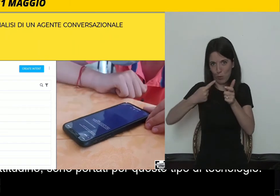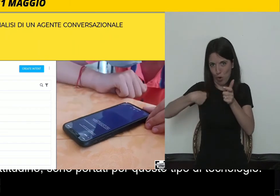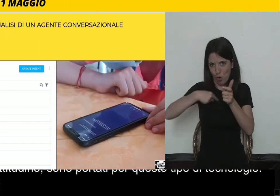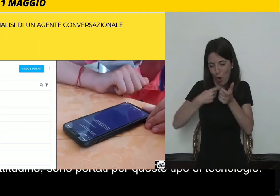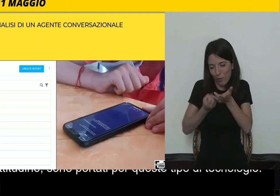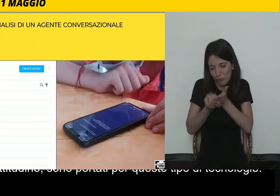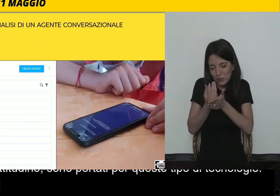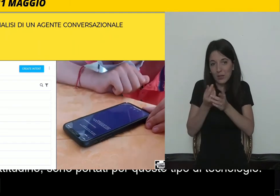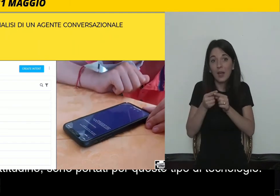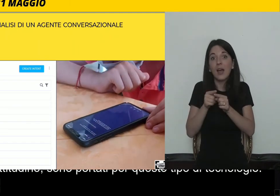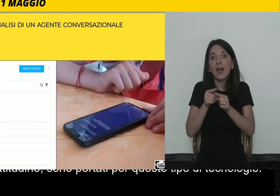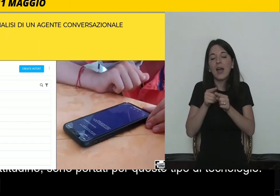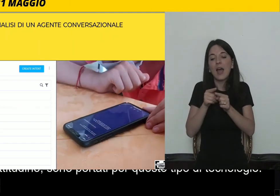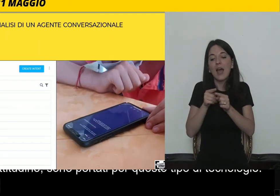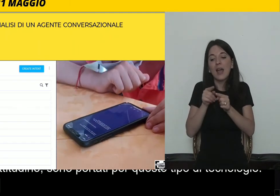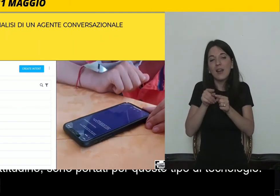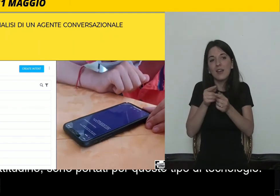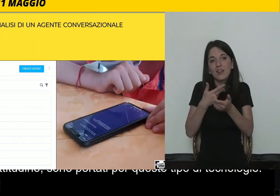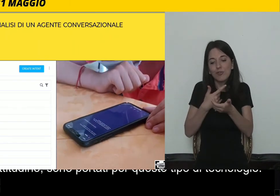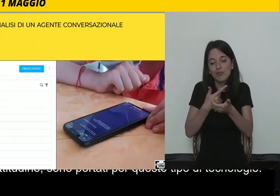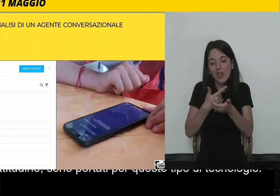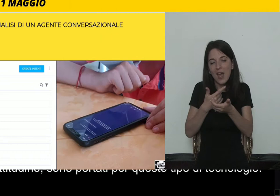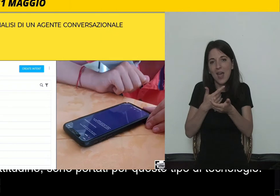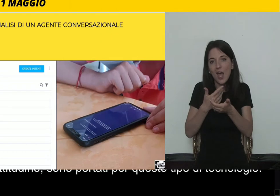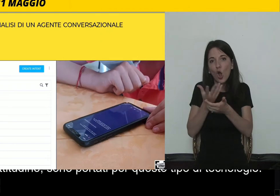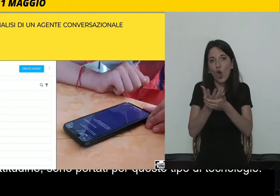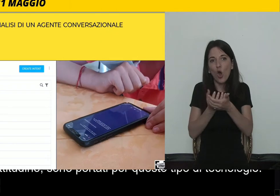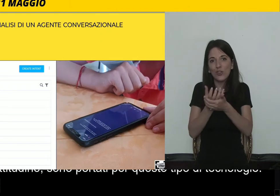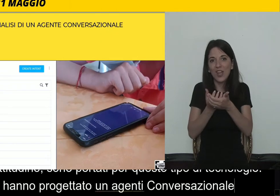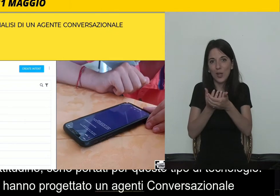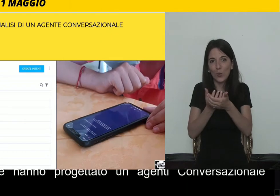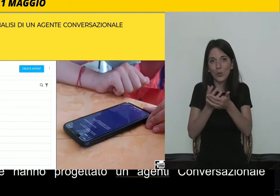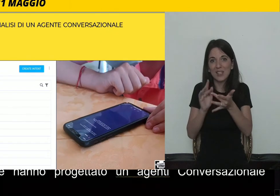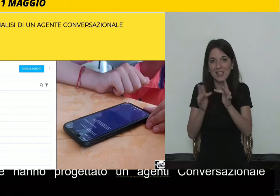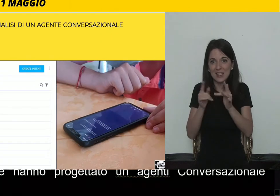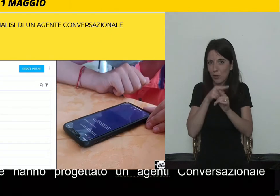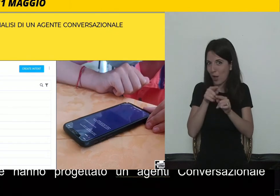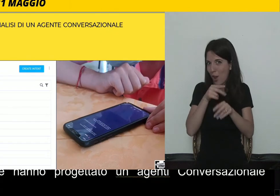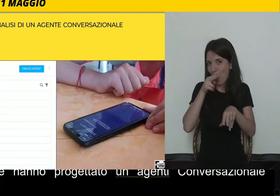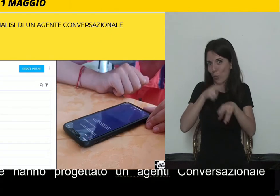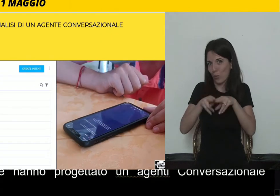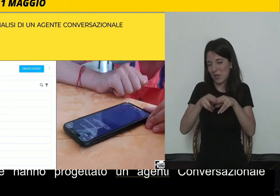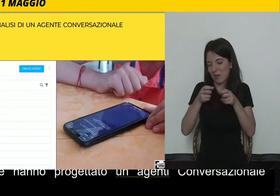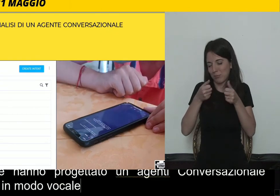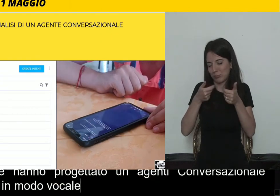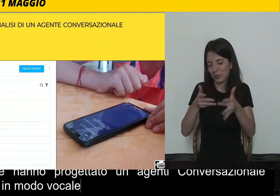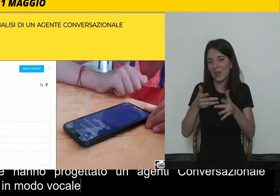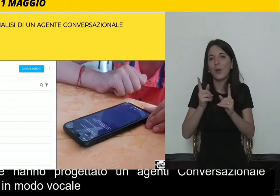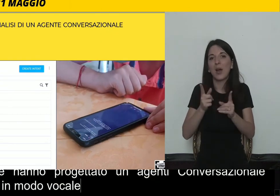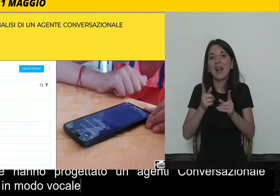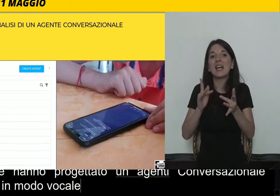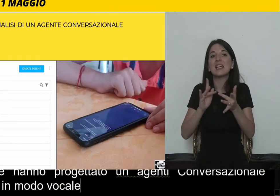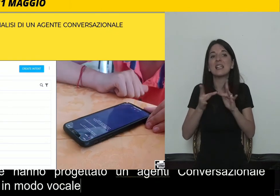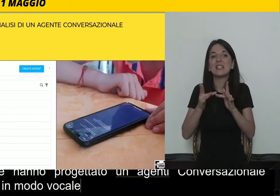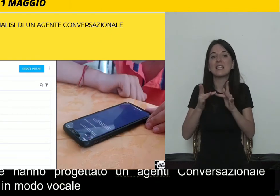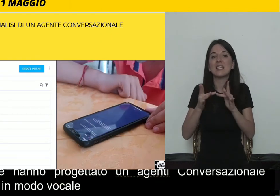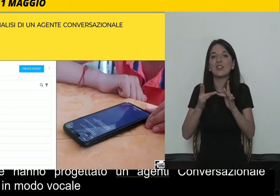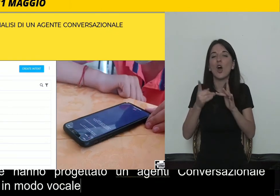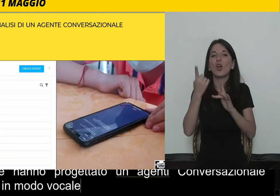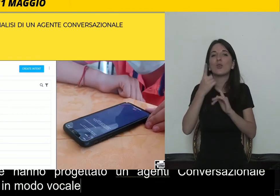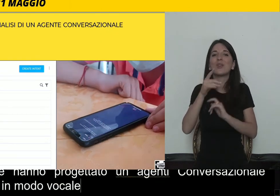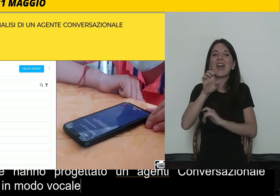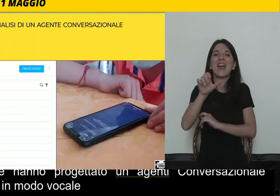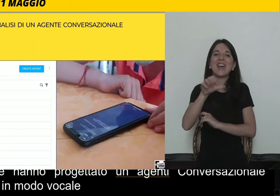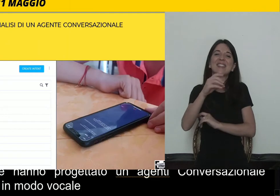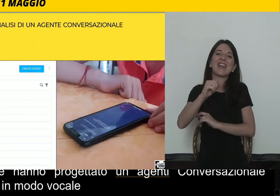modo vocale contenuti tratti da un sito che loro in quei giorni consultavano molto spesso, che era il sito web di un escape room